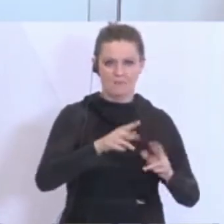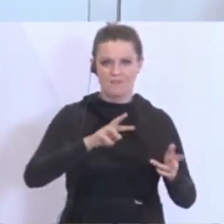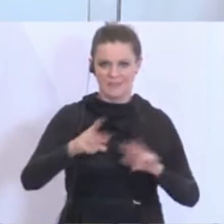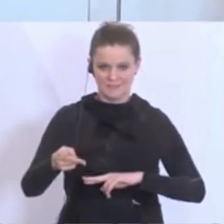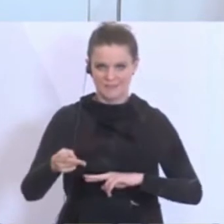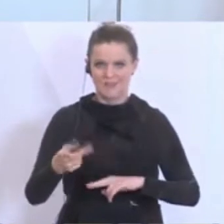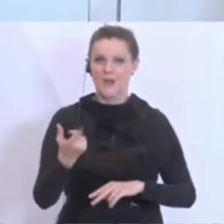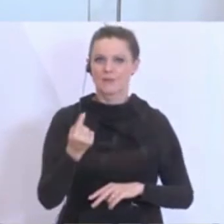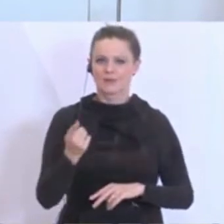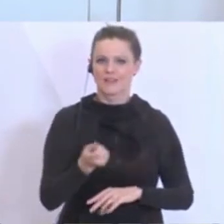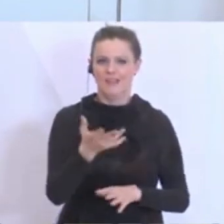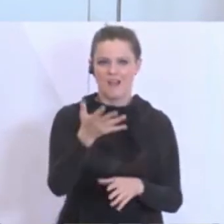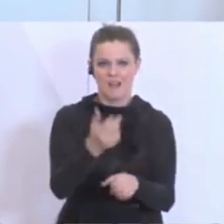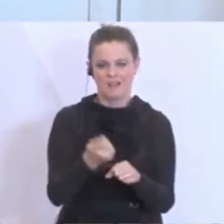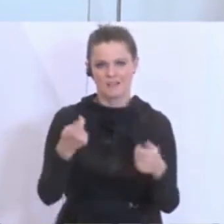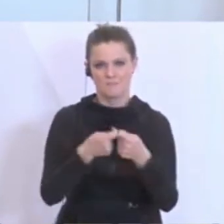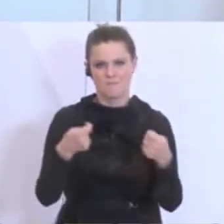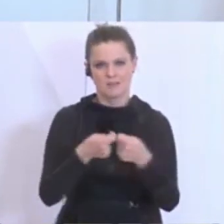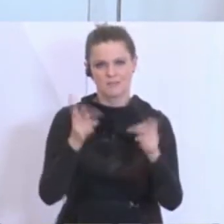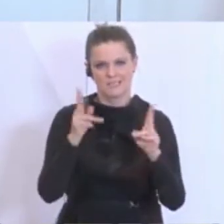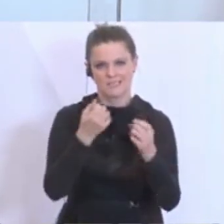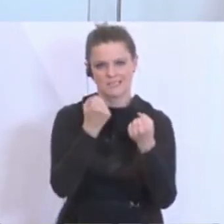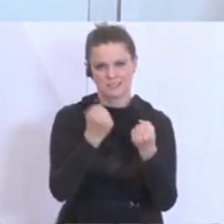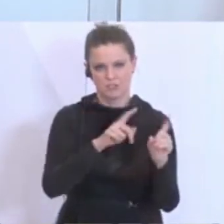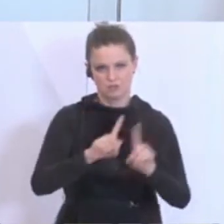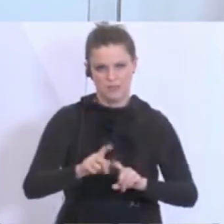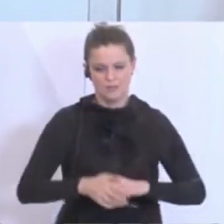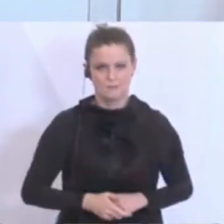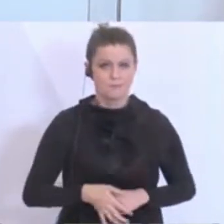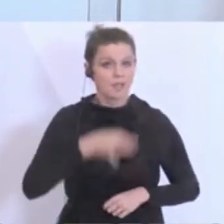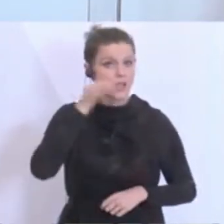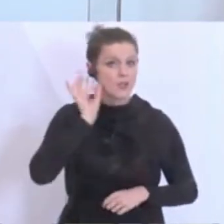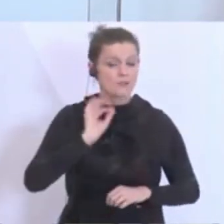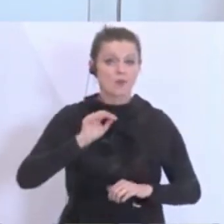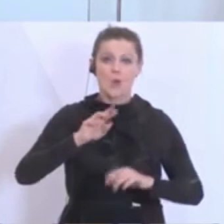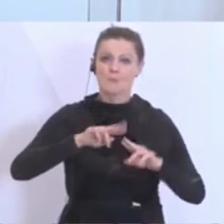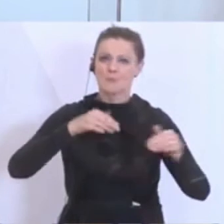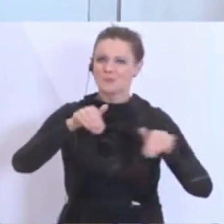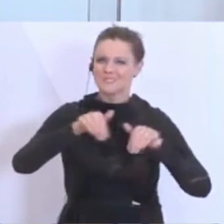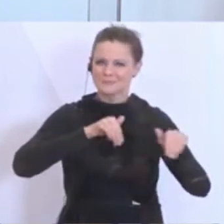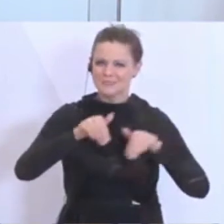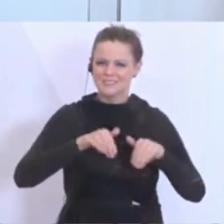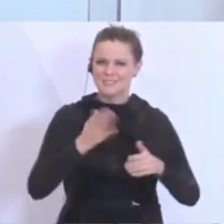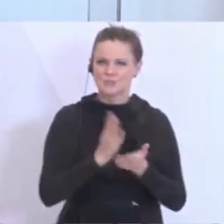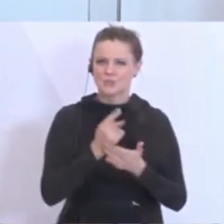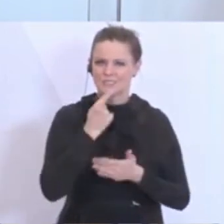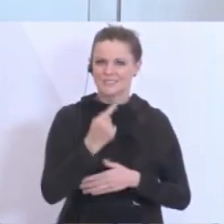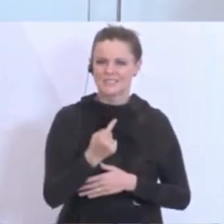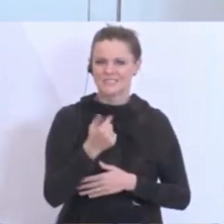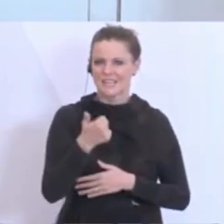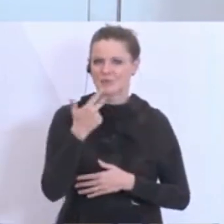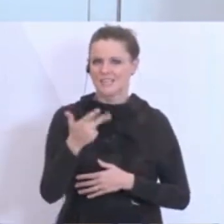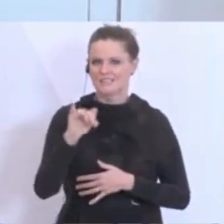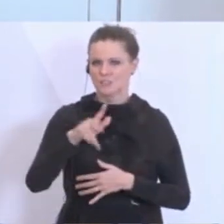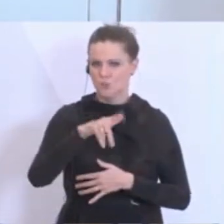entsprechende Nachhaltigkeit der Maßnahmen sicherstellen können. Die Frau Bundesministerin hat den 31. Juli als Tag des